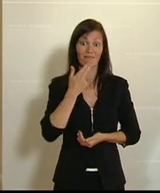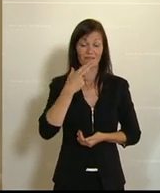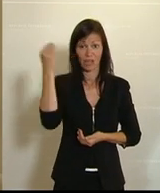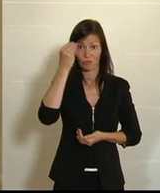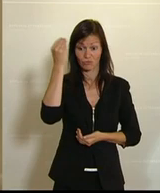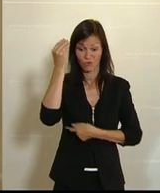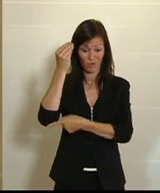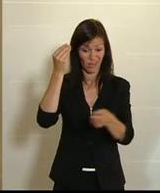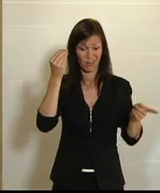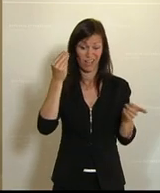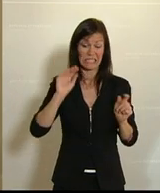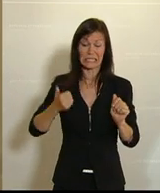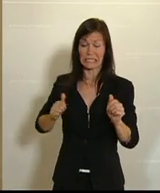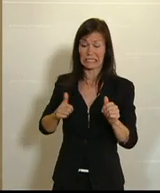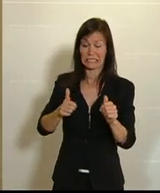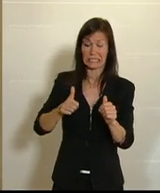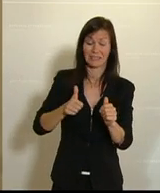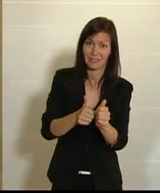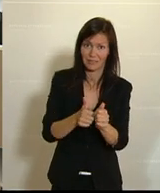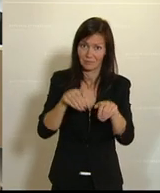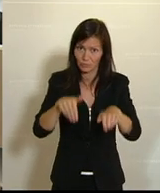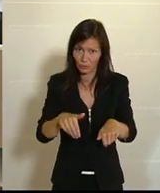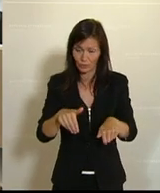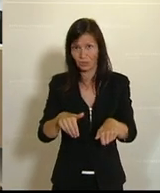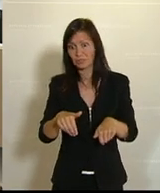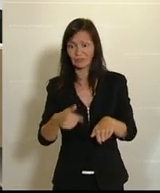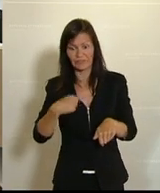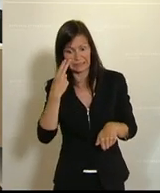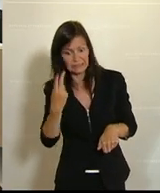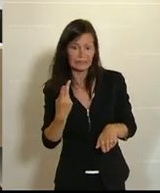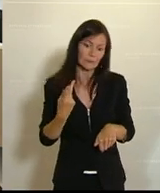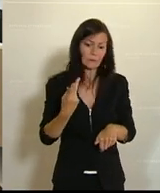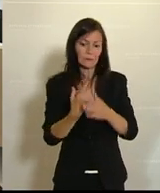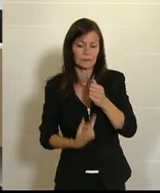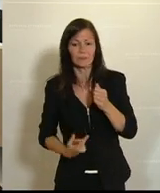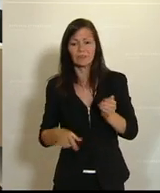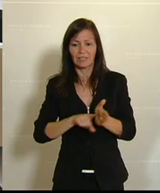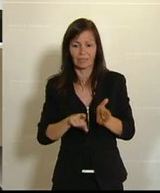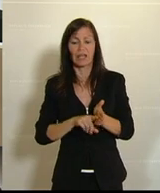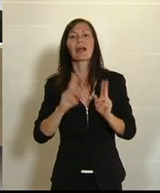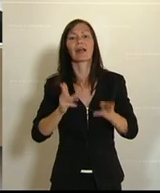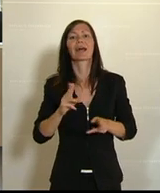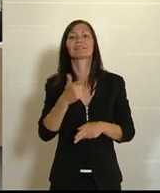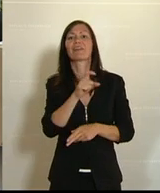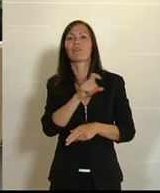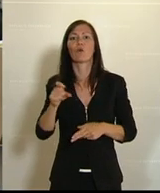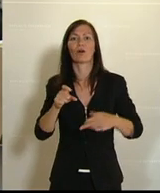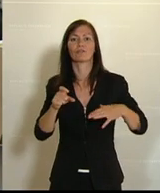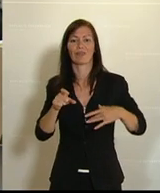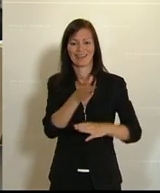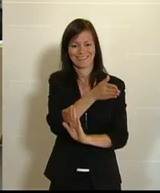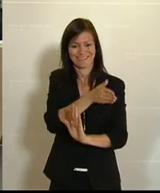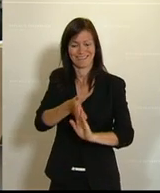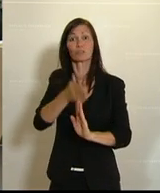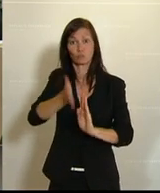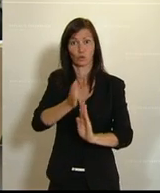Fach einen besonderen Nachholbedarf haben bzw. aufweisen, können die letzten beiden Ferienwochen dafür nützen, diese